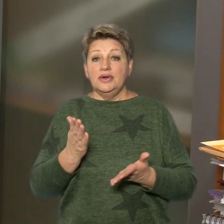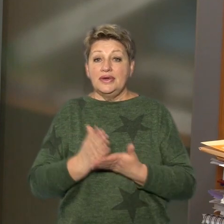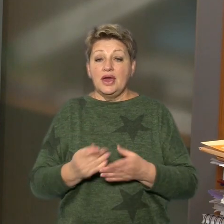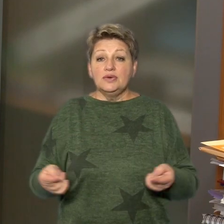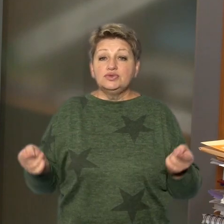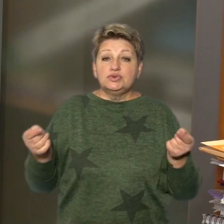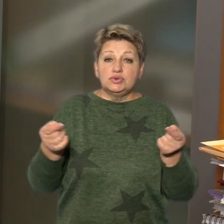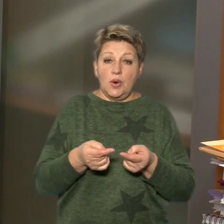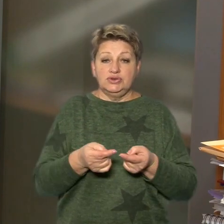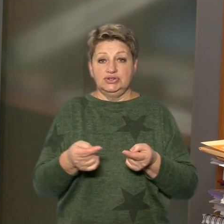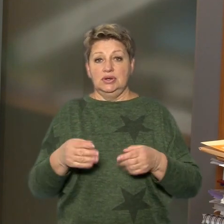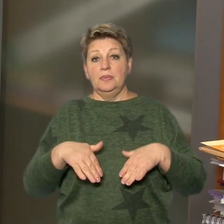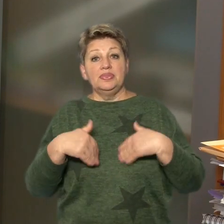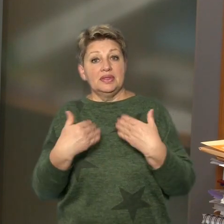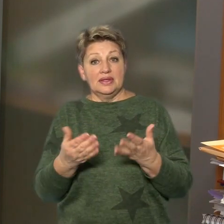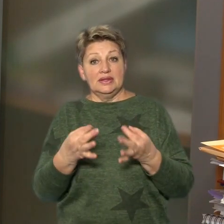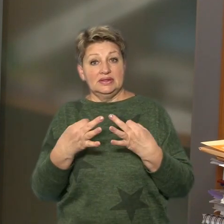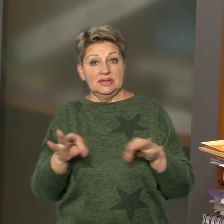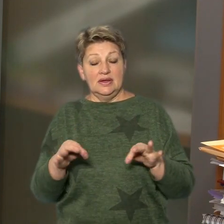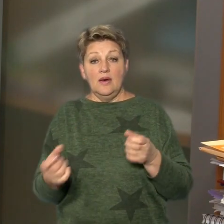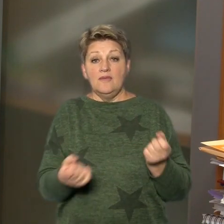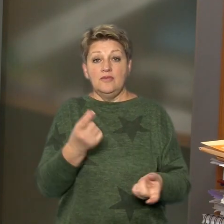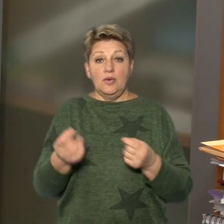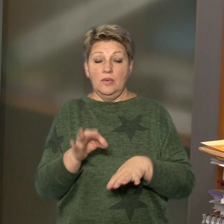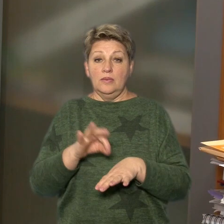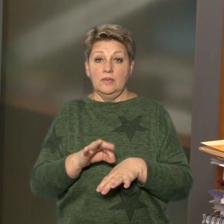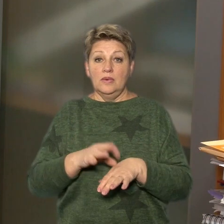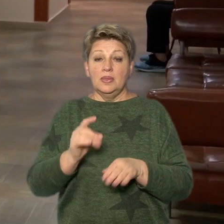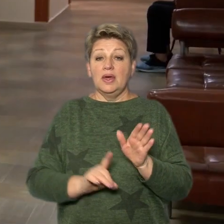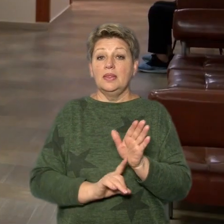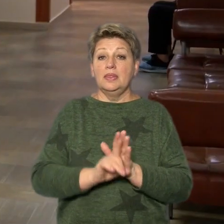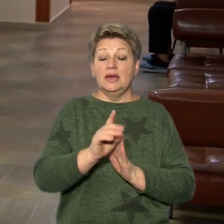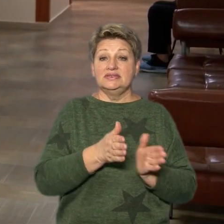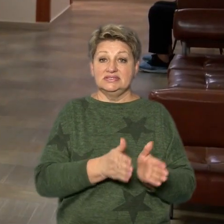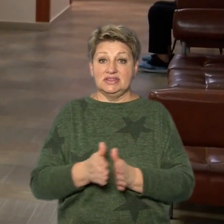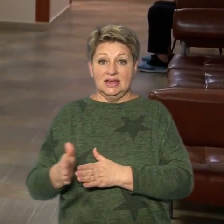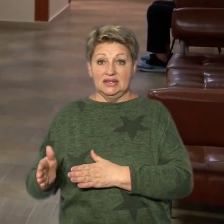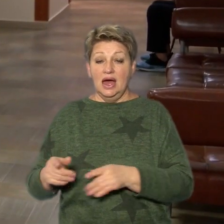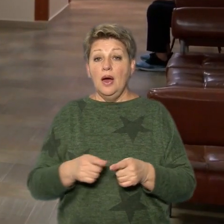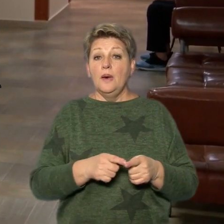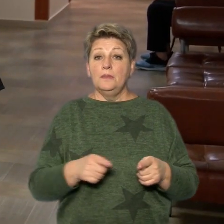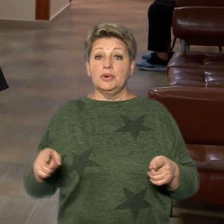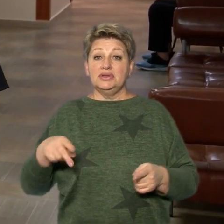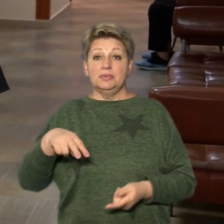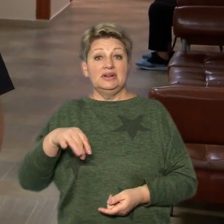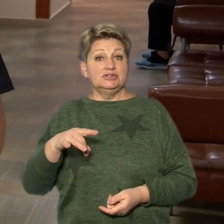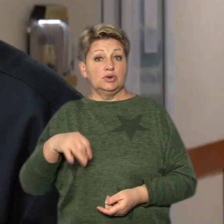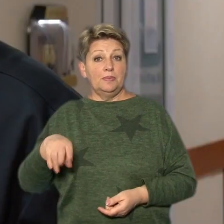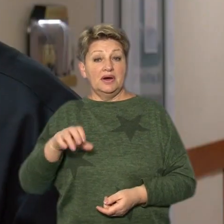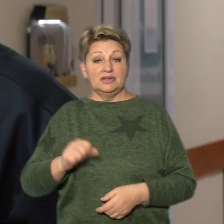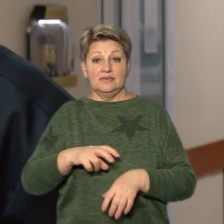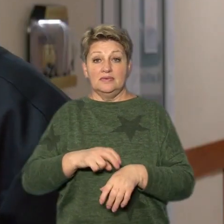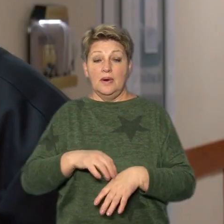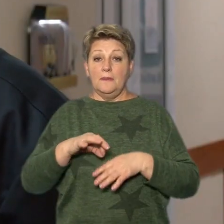інформативним і дозволяє виявити хворобу на початковій стадії. Протягом листопада, говорить Роман Петрович, медики